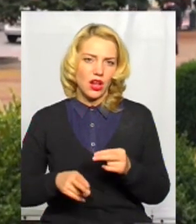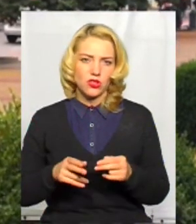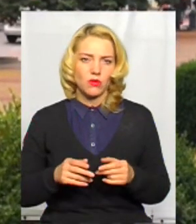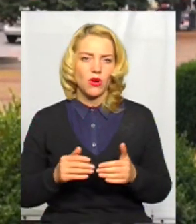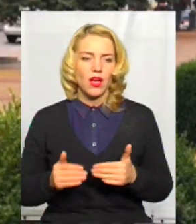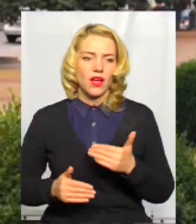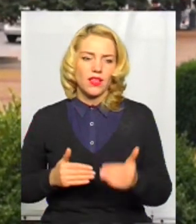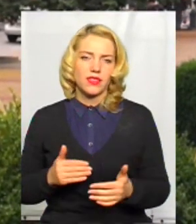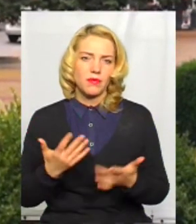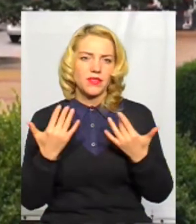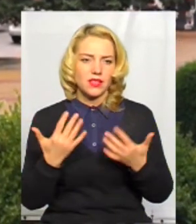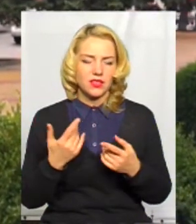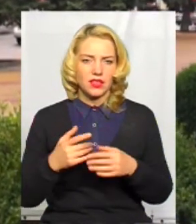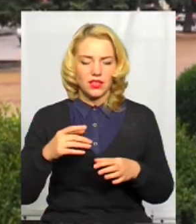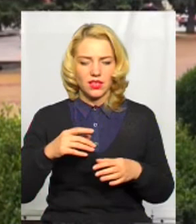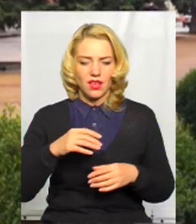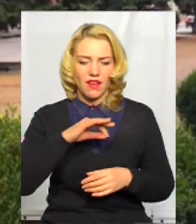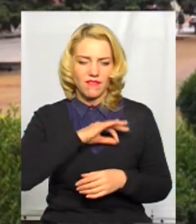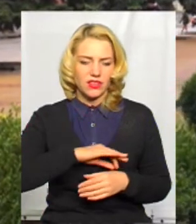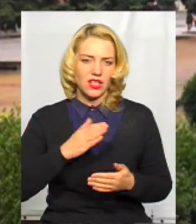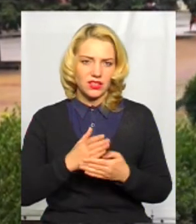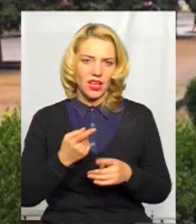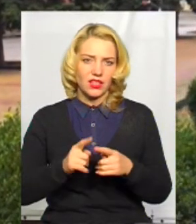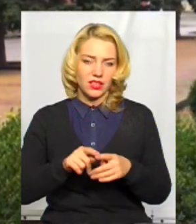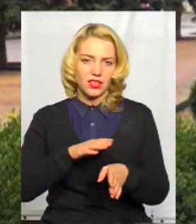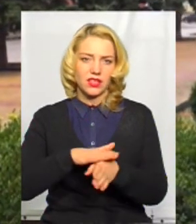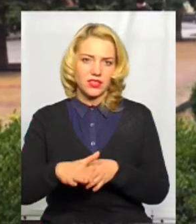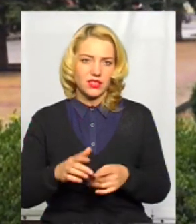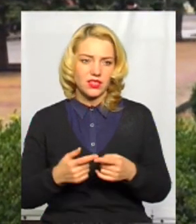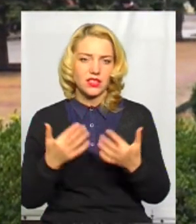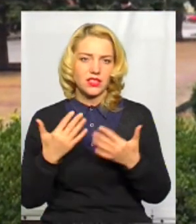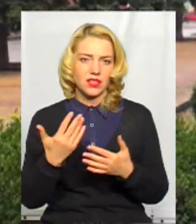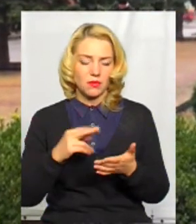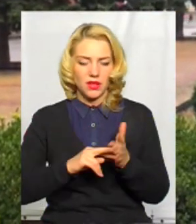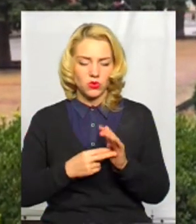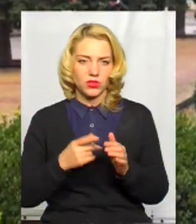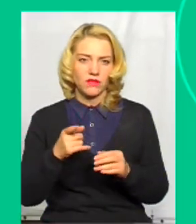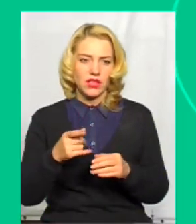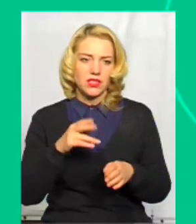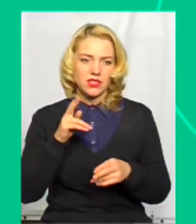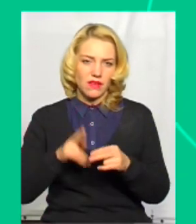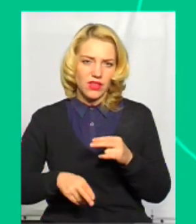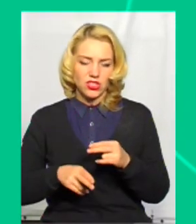Ви вважаєте, наскільки ефективною є їх реалізація? І чи плануєте Ви завершити розпочати?